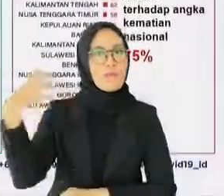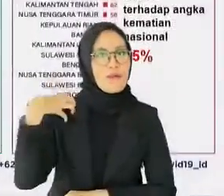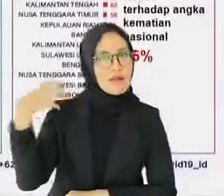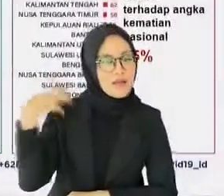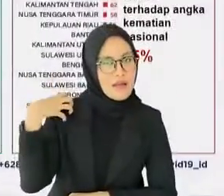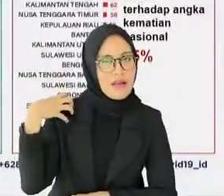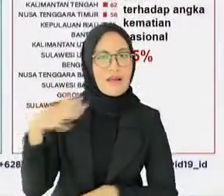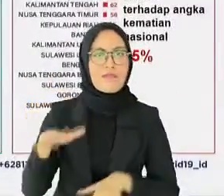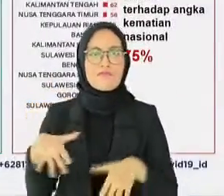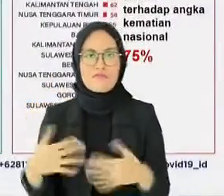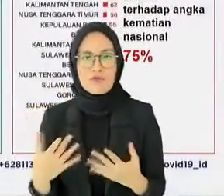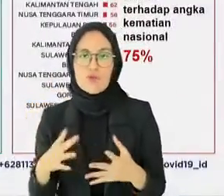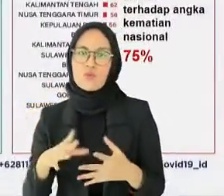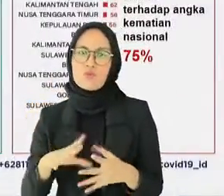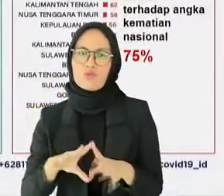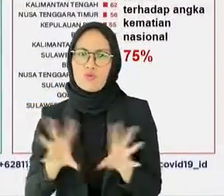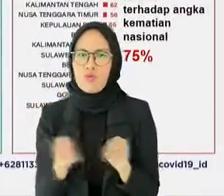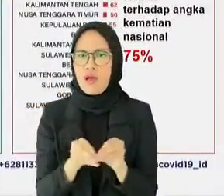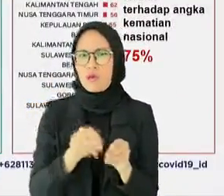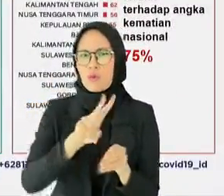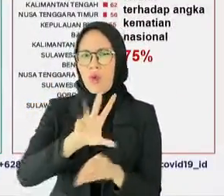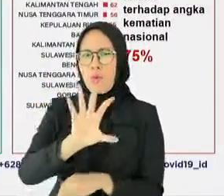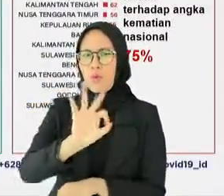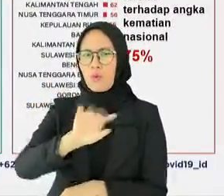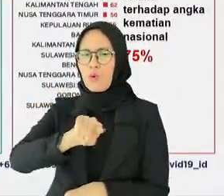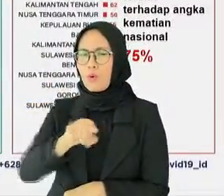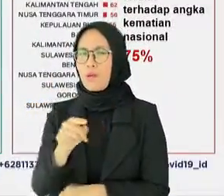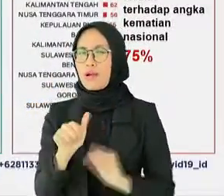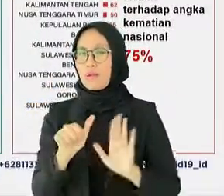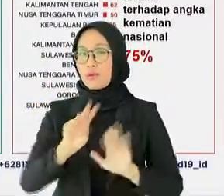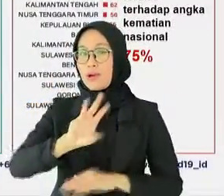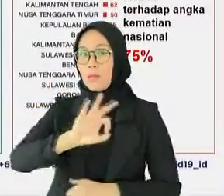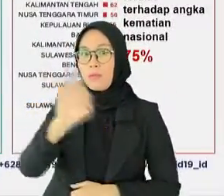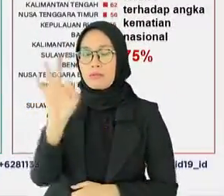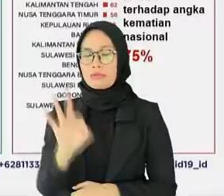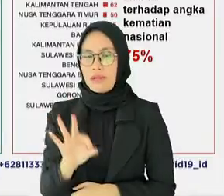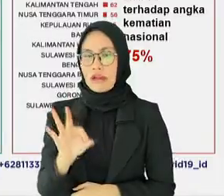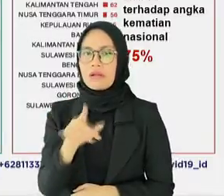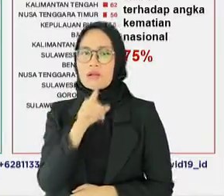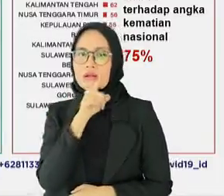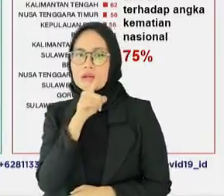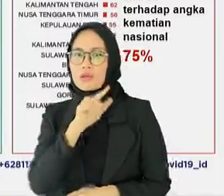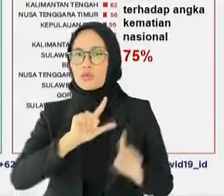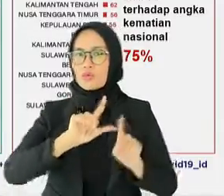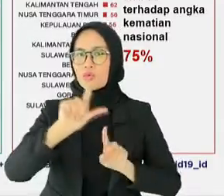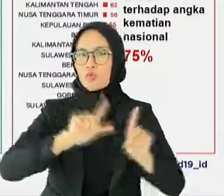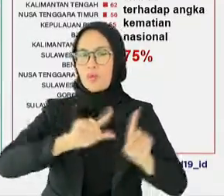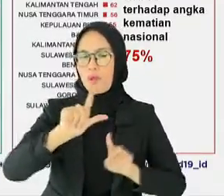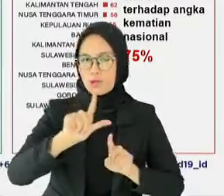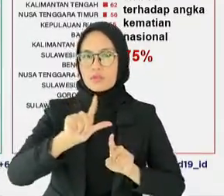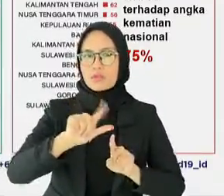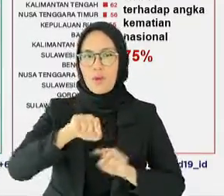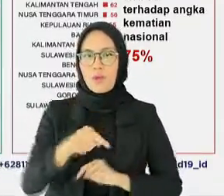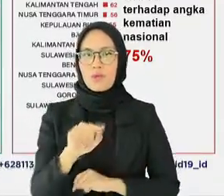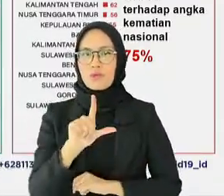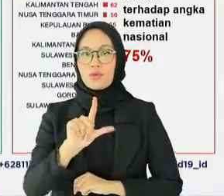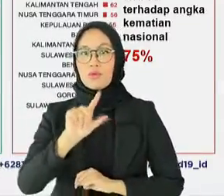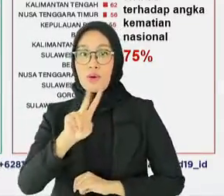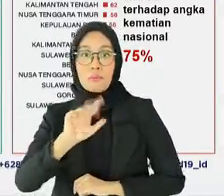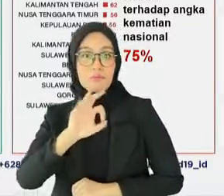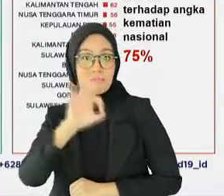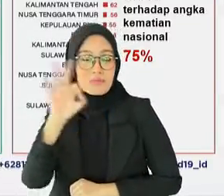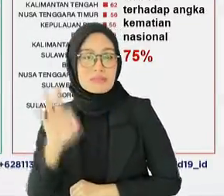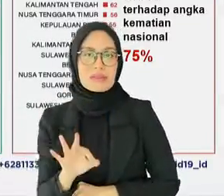dengan kasus aktif 20,63 persen dan Inggris 17,72 persen,